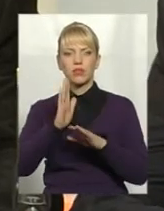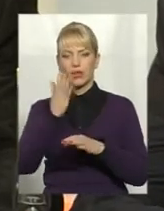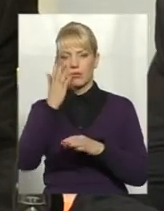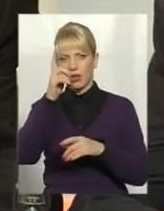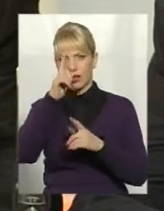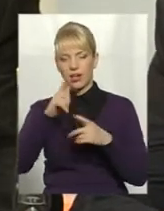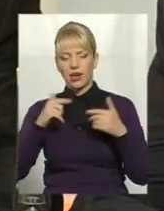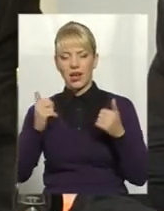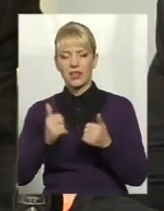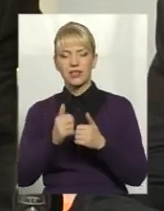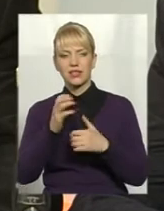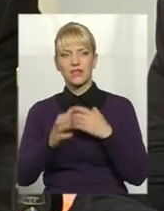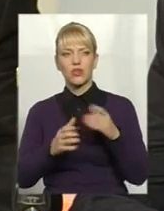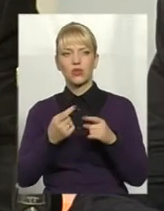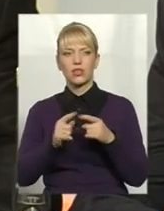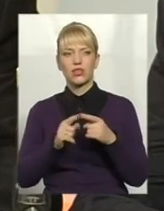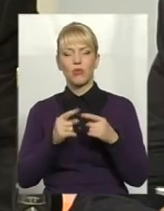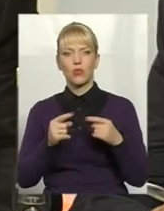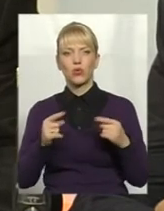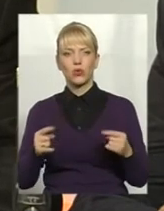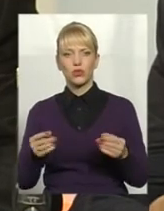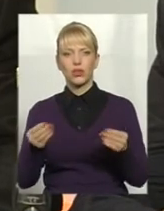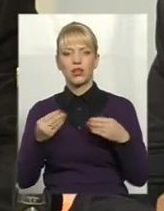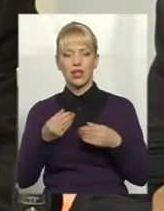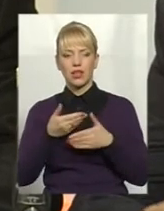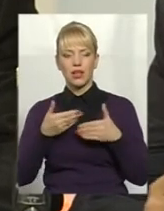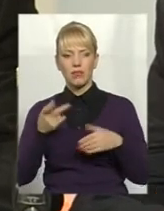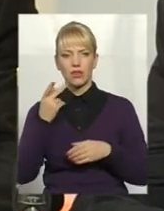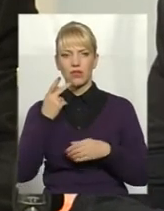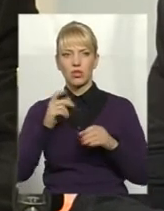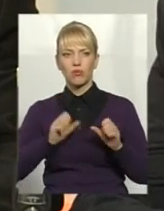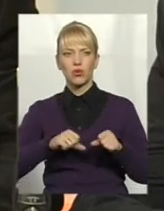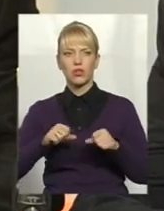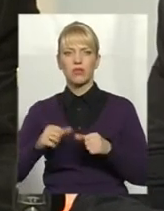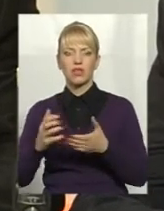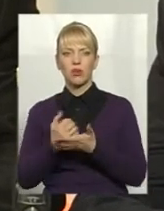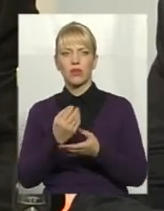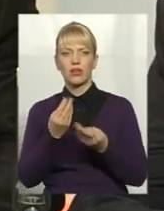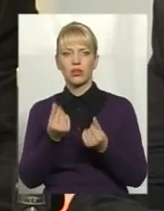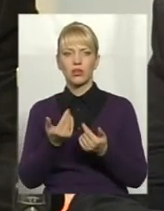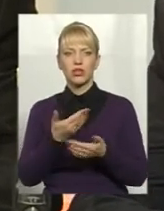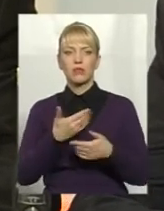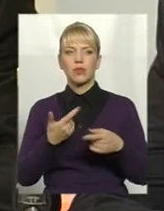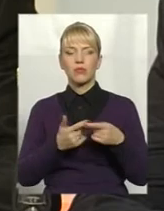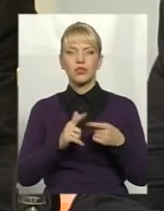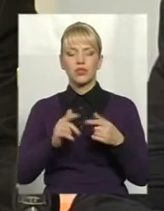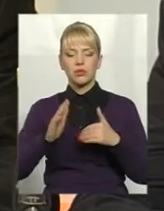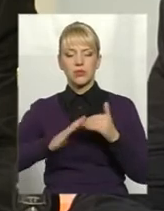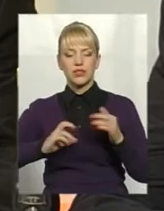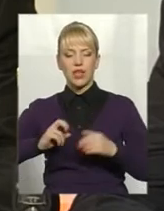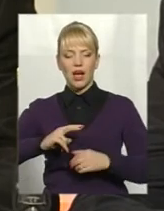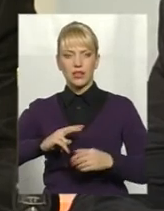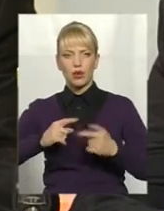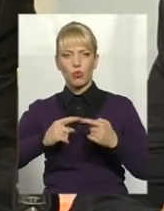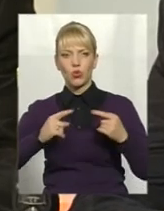продукція дала, звичайно, і дає завжди нам можливість заробляти кошти. І ми по цій спеціальній продукції теж